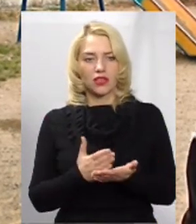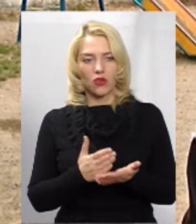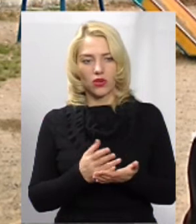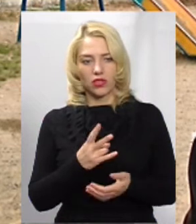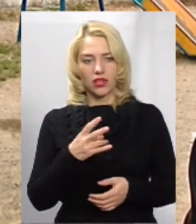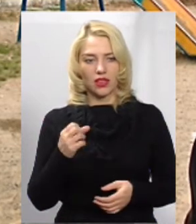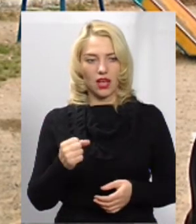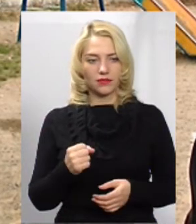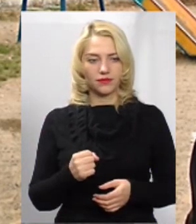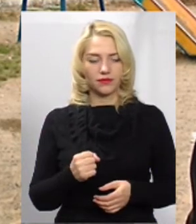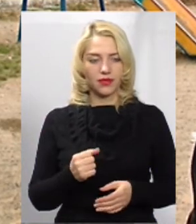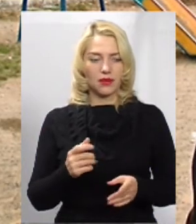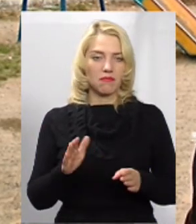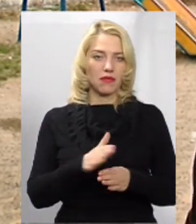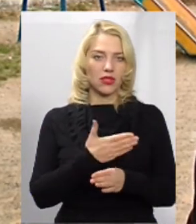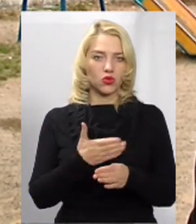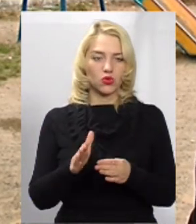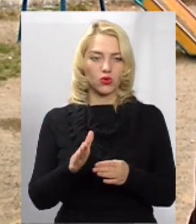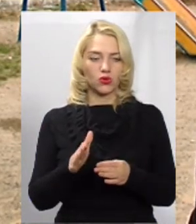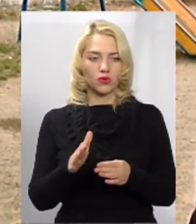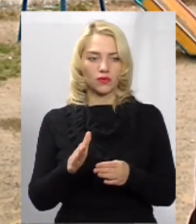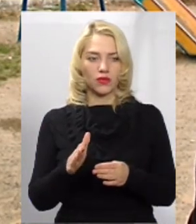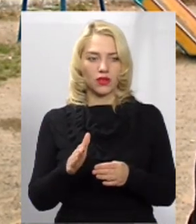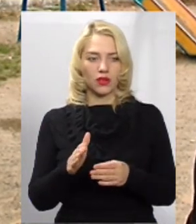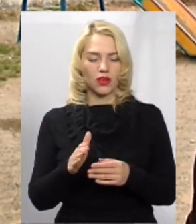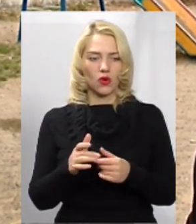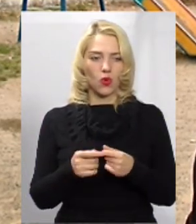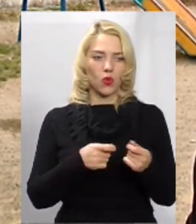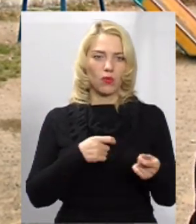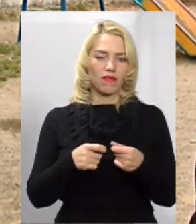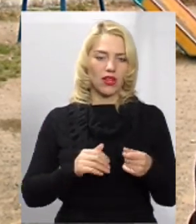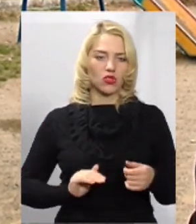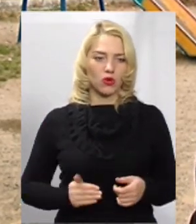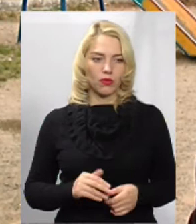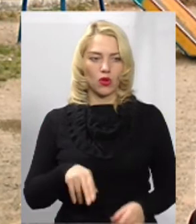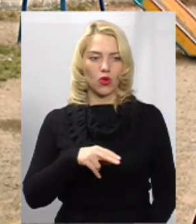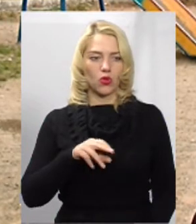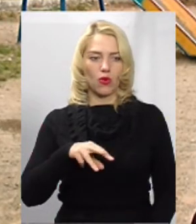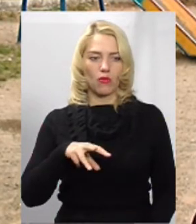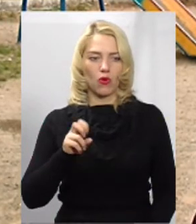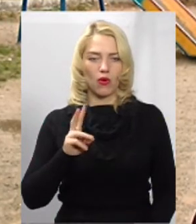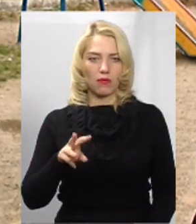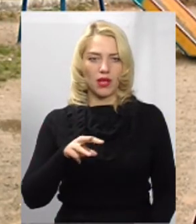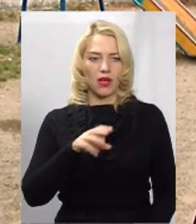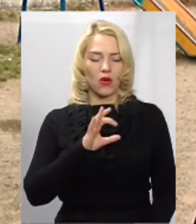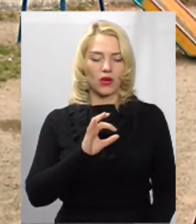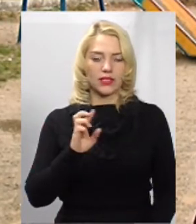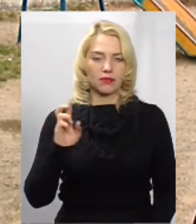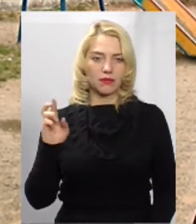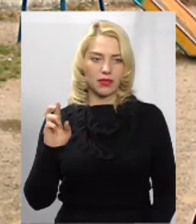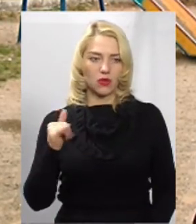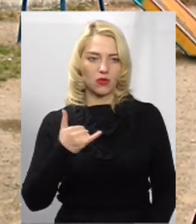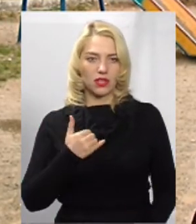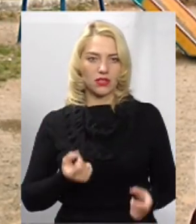управляющій компанії Домком, ОСББ. І тут в нас